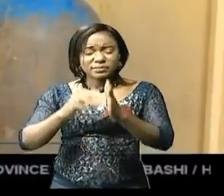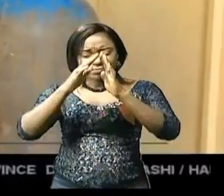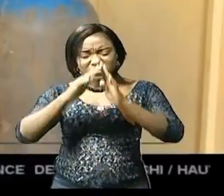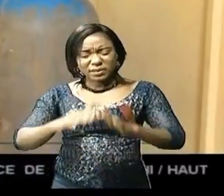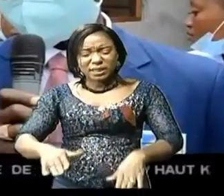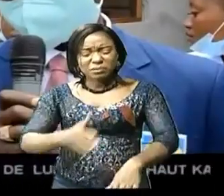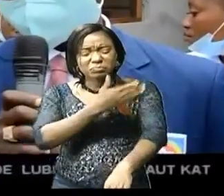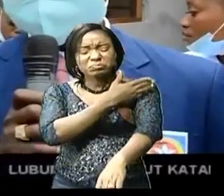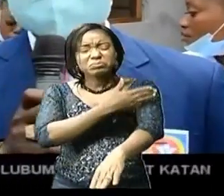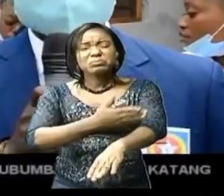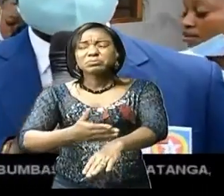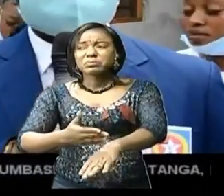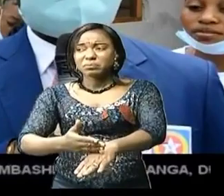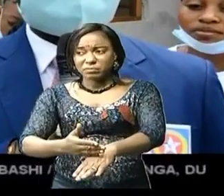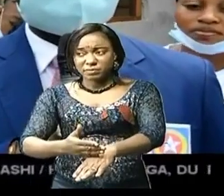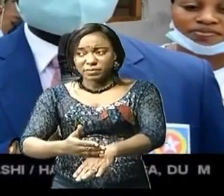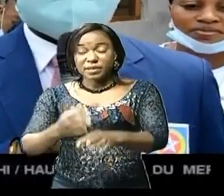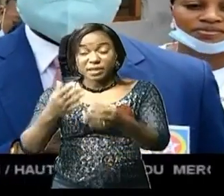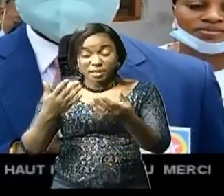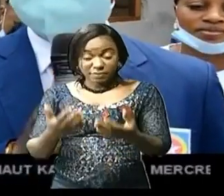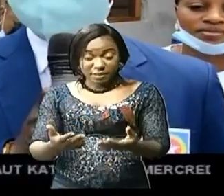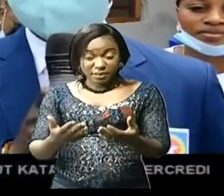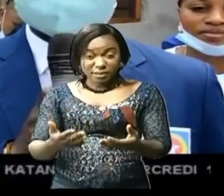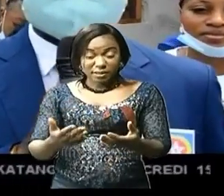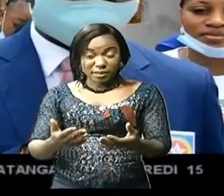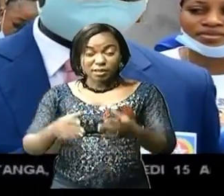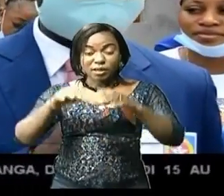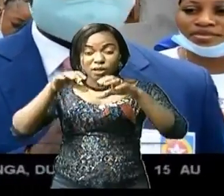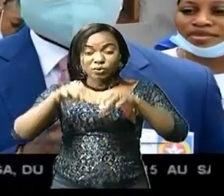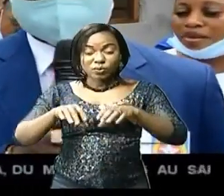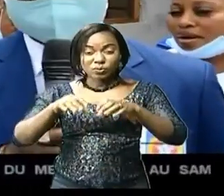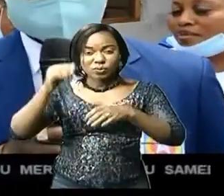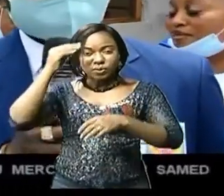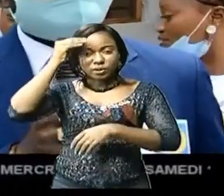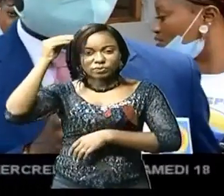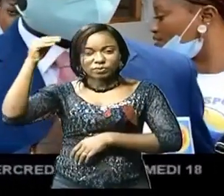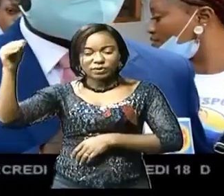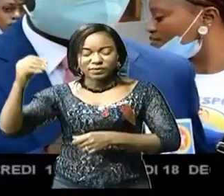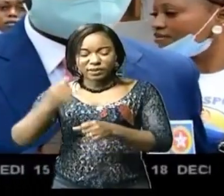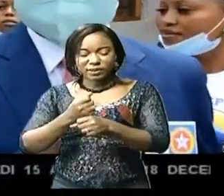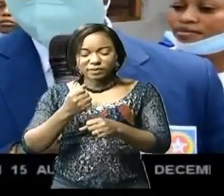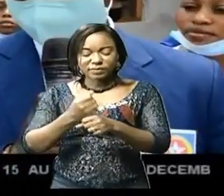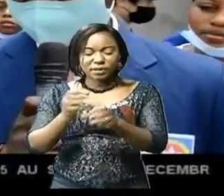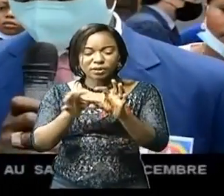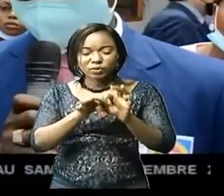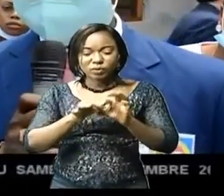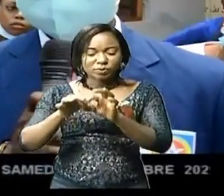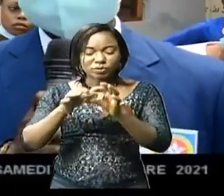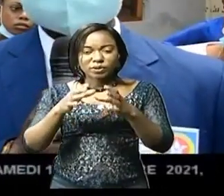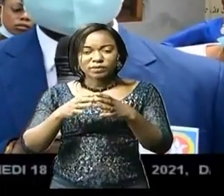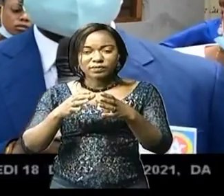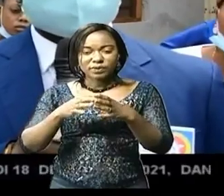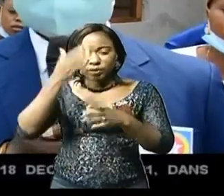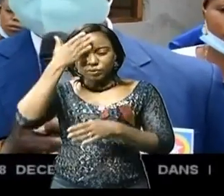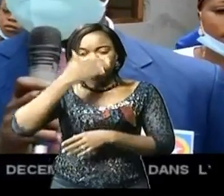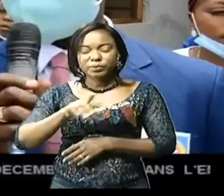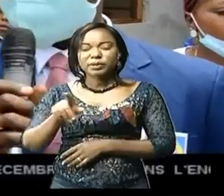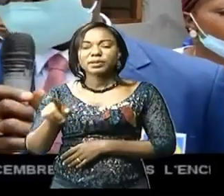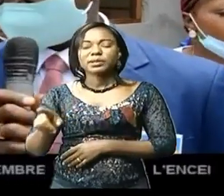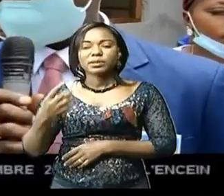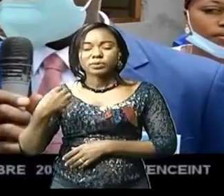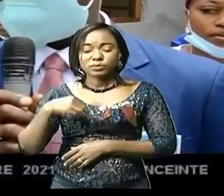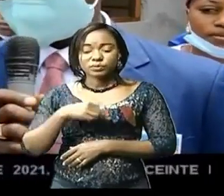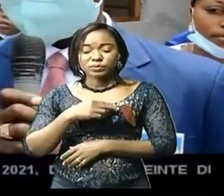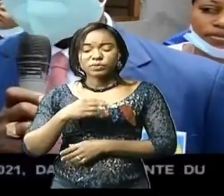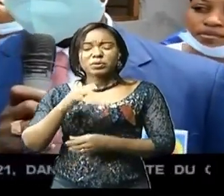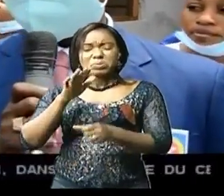Espoir désormais va travailler en collaboration avec cet hôpital où nous avons beaucoup